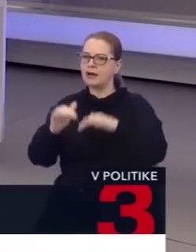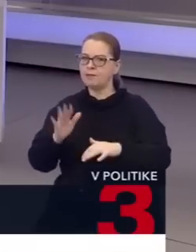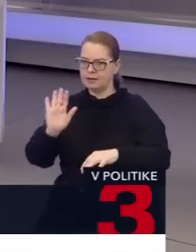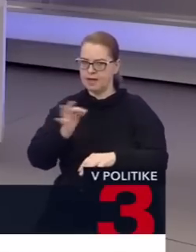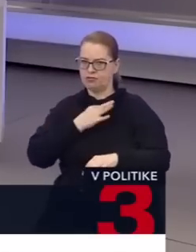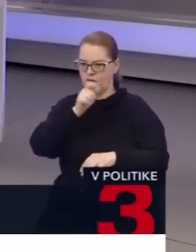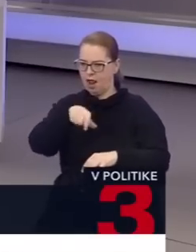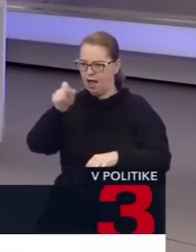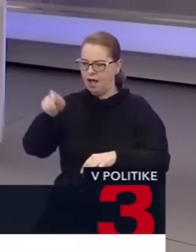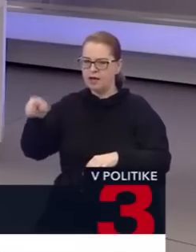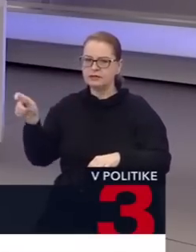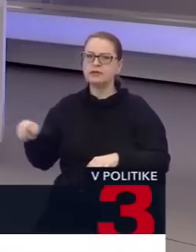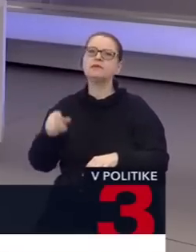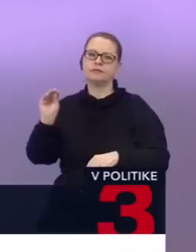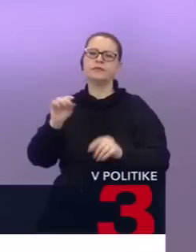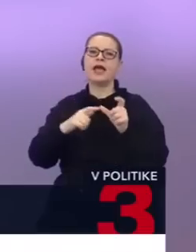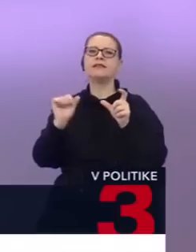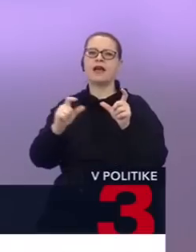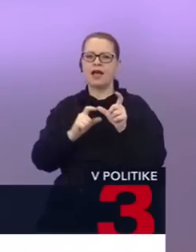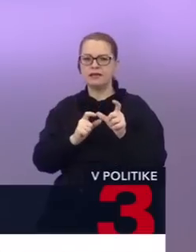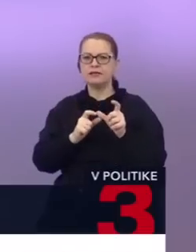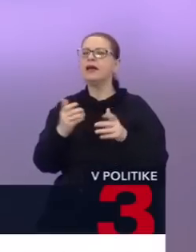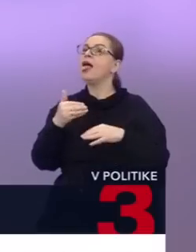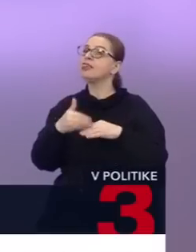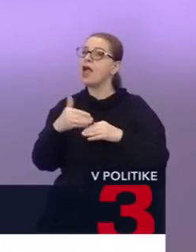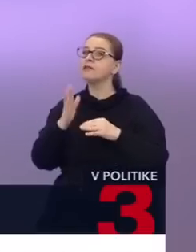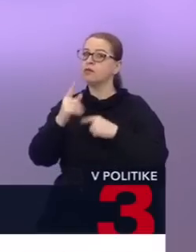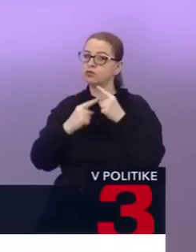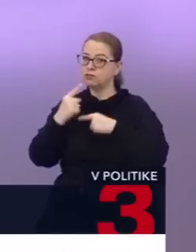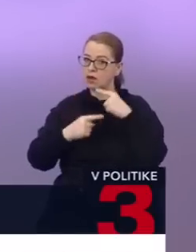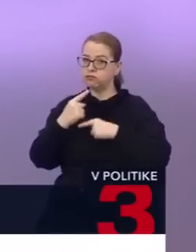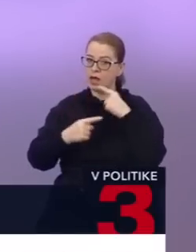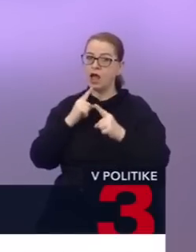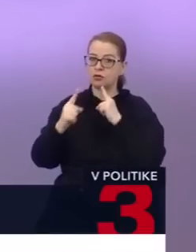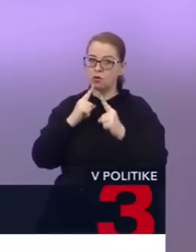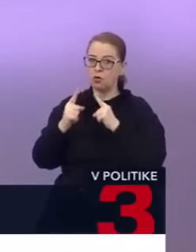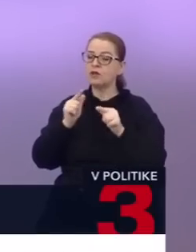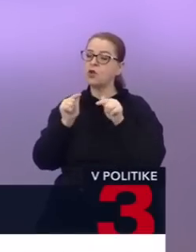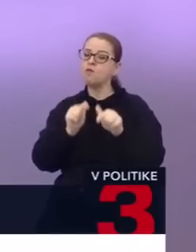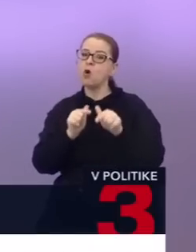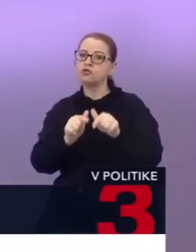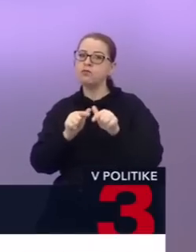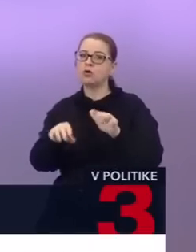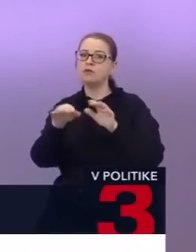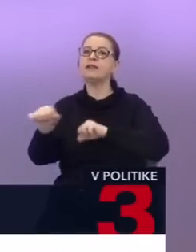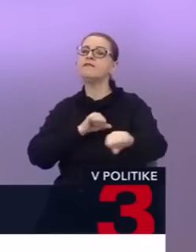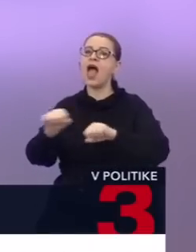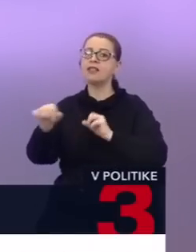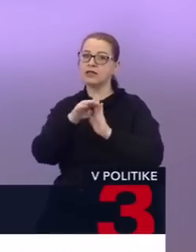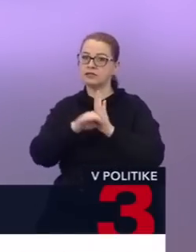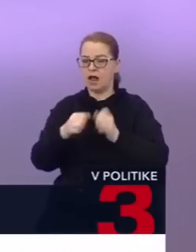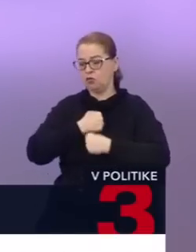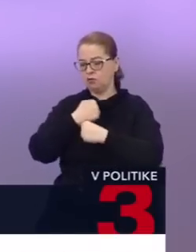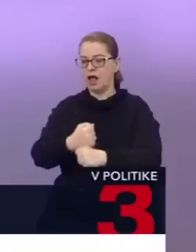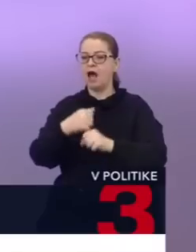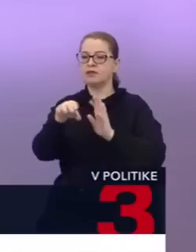sú to, pýtali ste sa na stranu SAS. Áno. No, naďalej bude prebiehať rokovanie o podpore zákonov, vládnych zákonov, návrhov